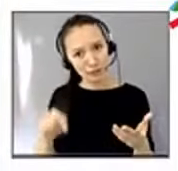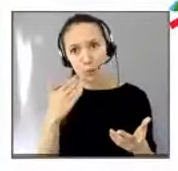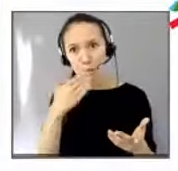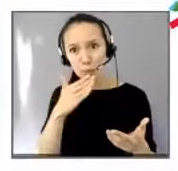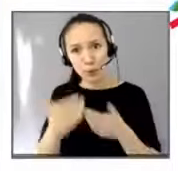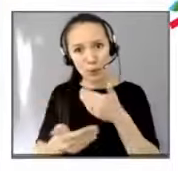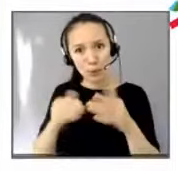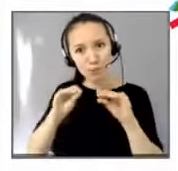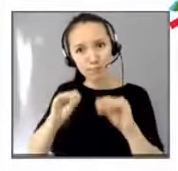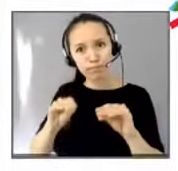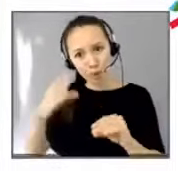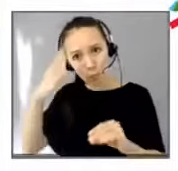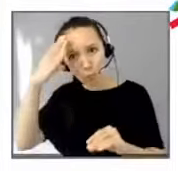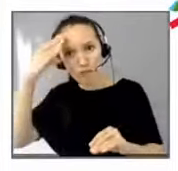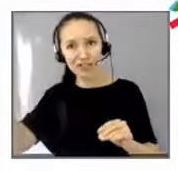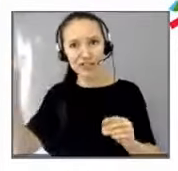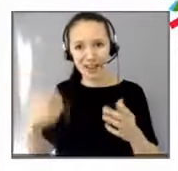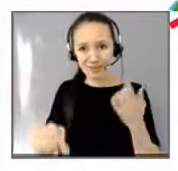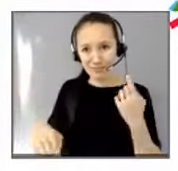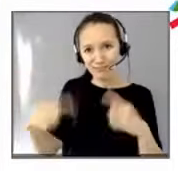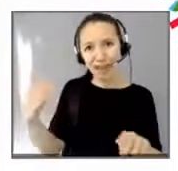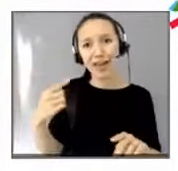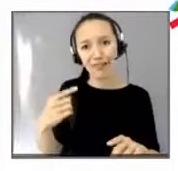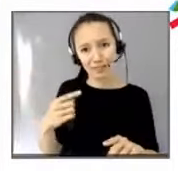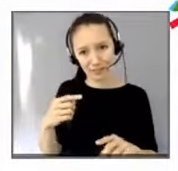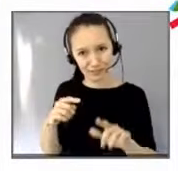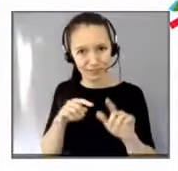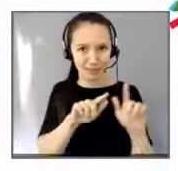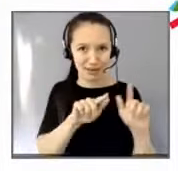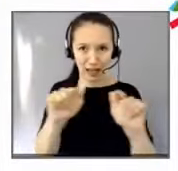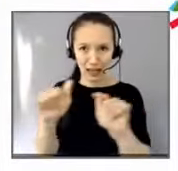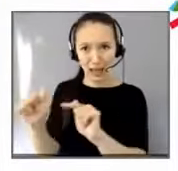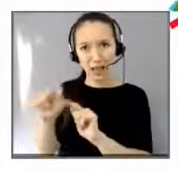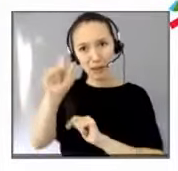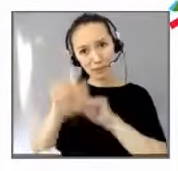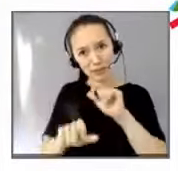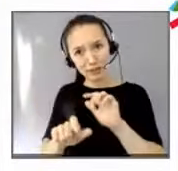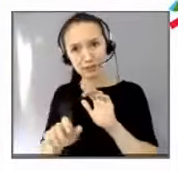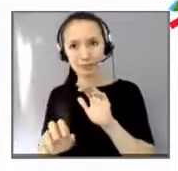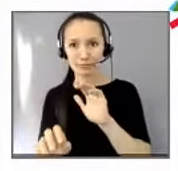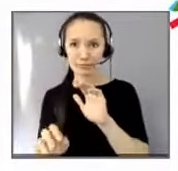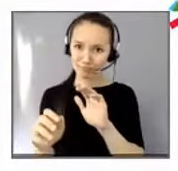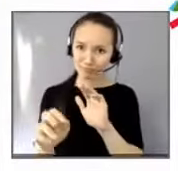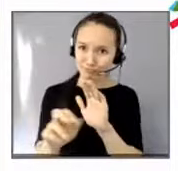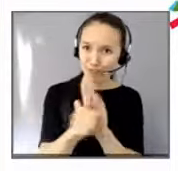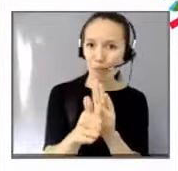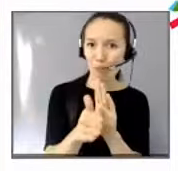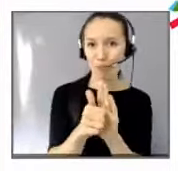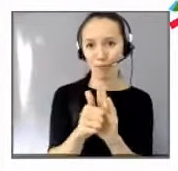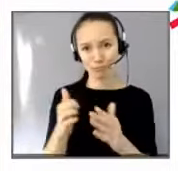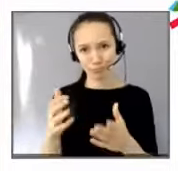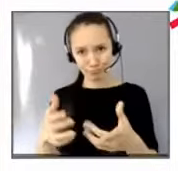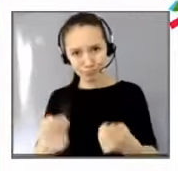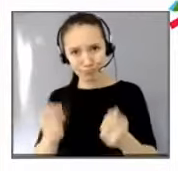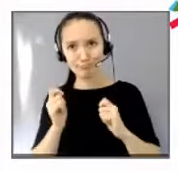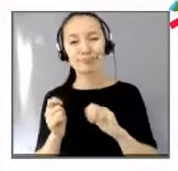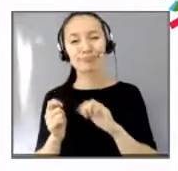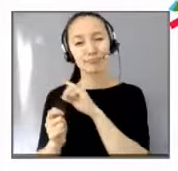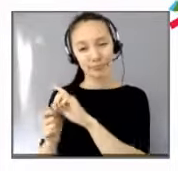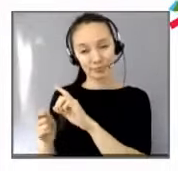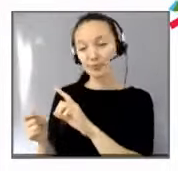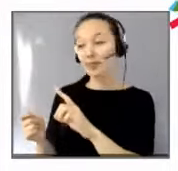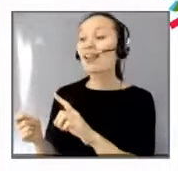professionnaliser les acteurs qui font vivre les politiques handicap dans l'entreprise ? Oui, Sophie Cluzel qui nous invite à utiliser la boîte à outils.